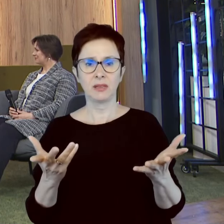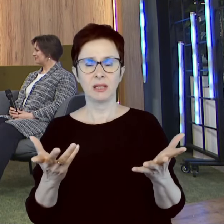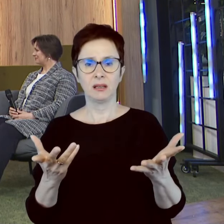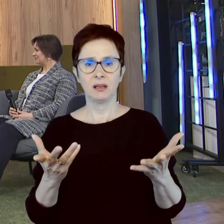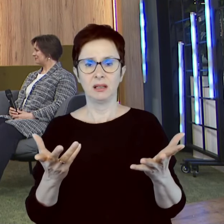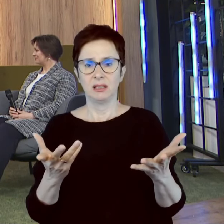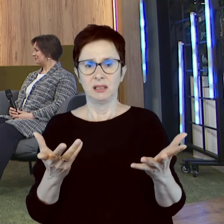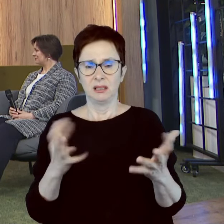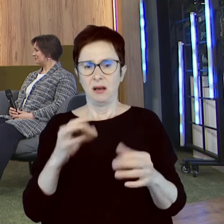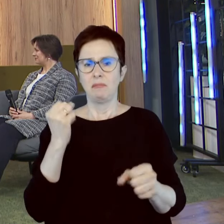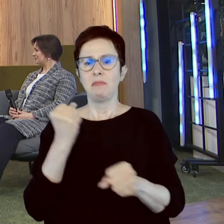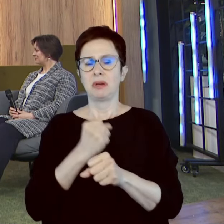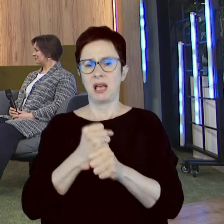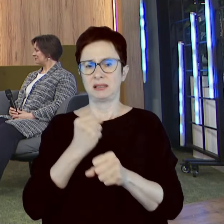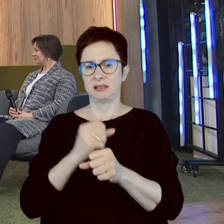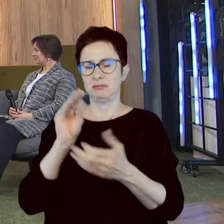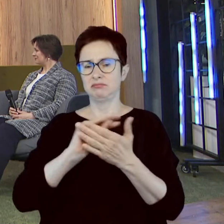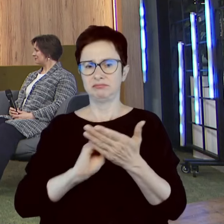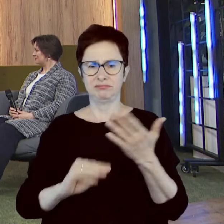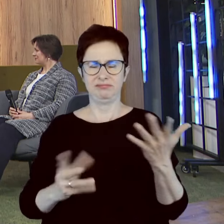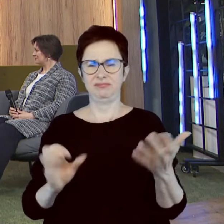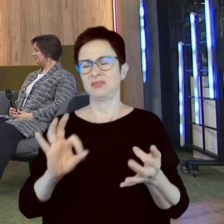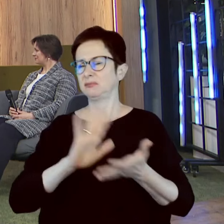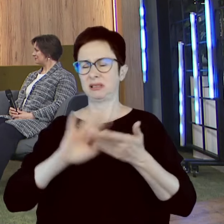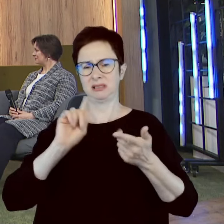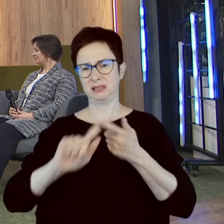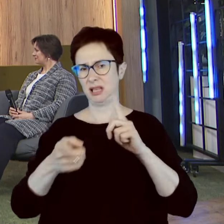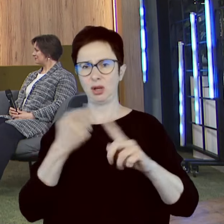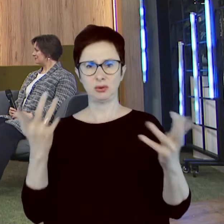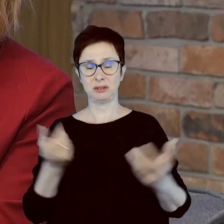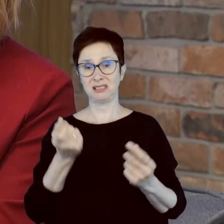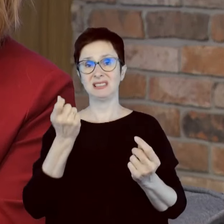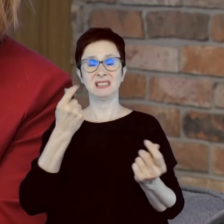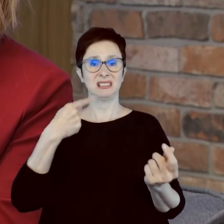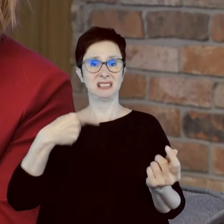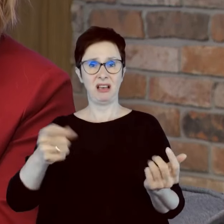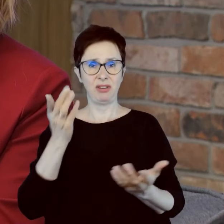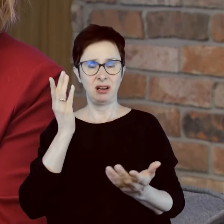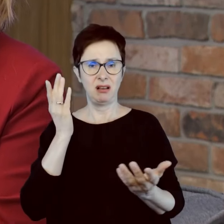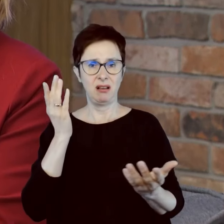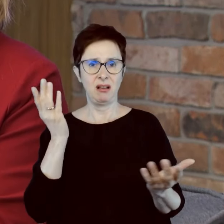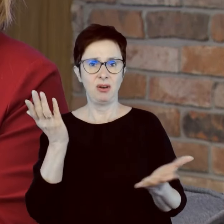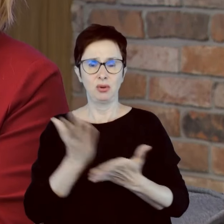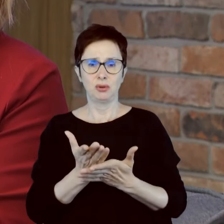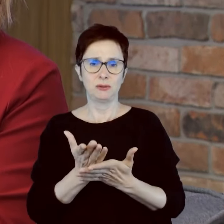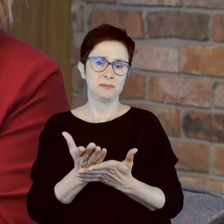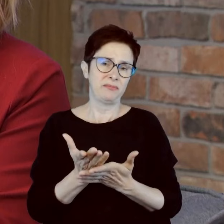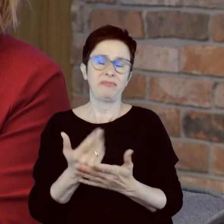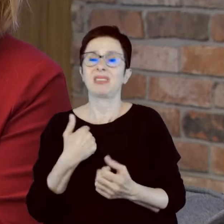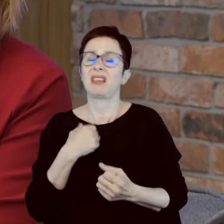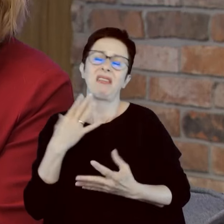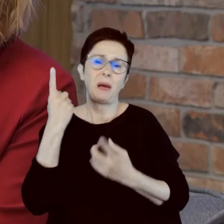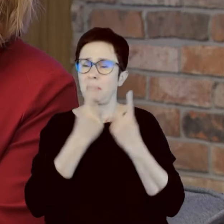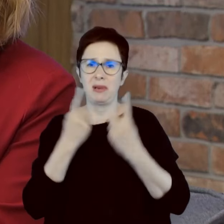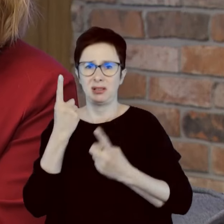z tymi pracami, to jest bez sensu, bo tak naprawdę za chwileczkę nie będzie, już, znaczy tak mi się wydaje, że to już przestanie